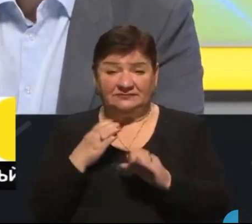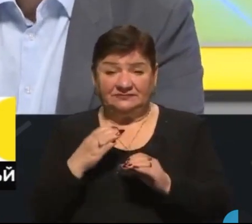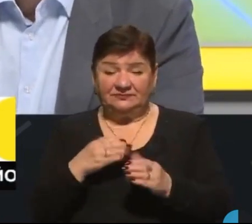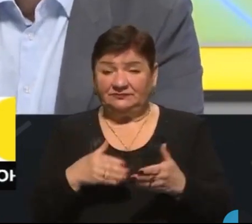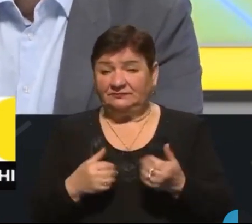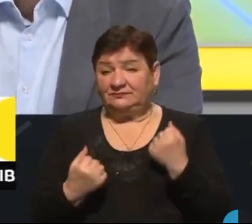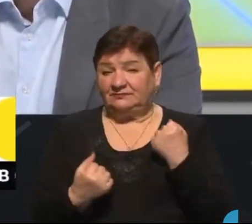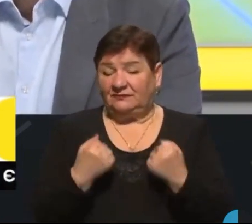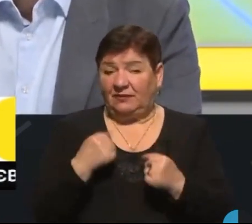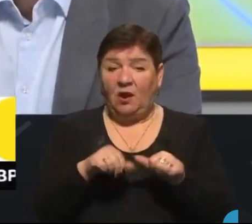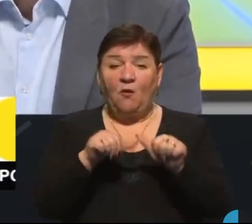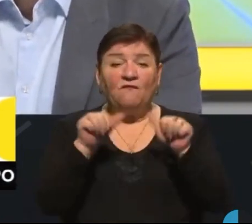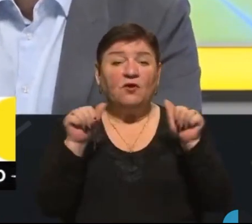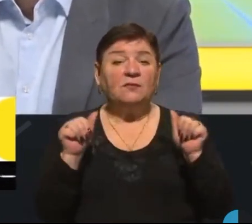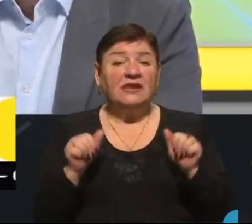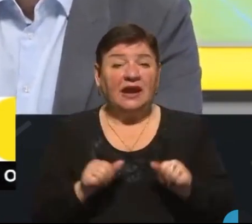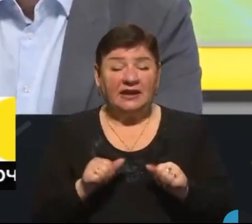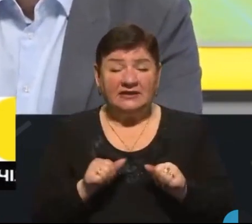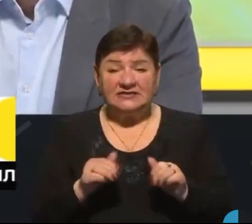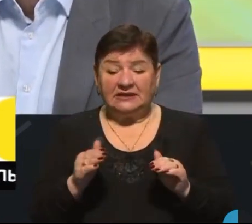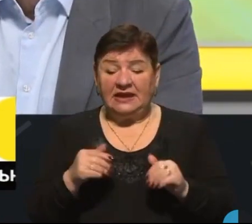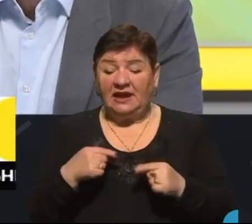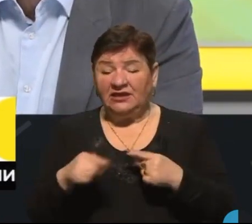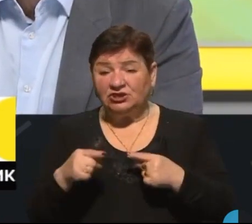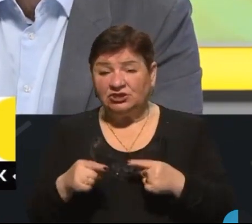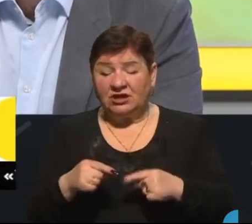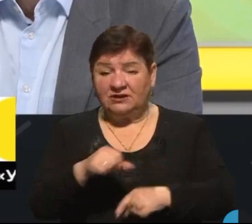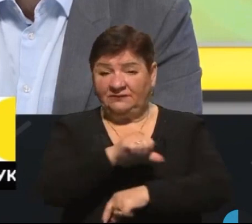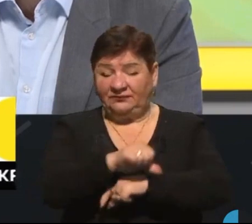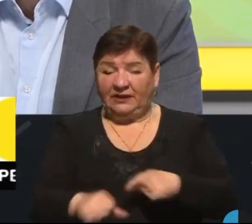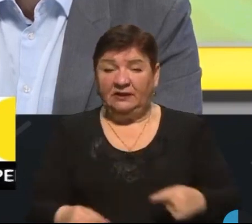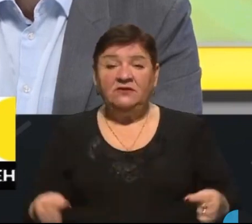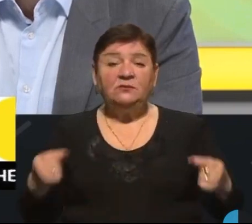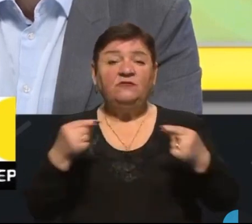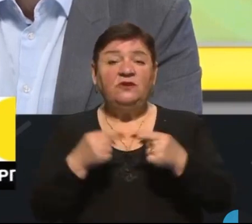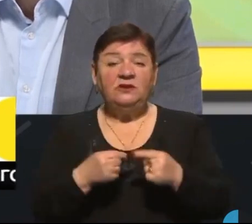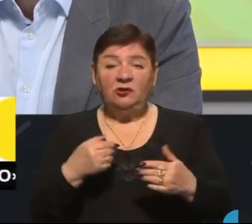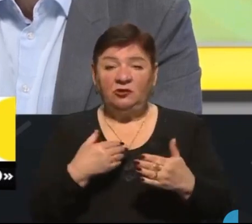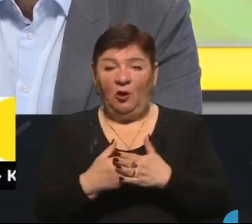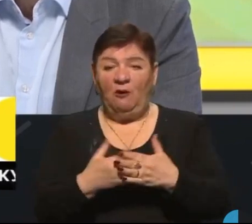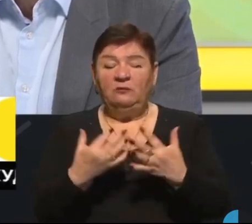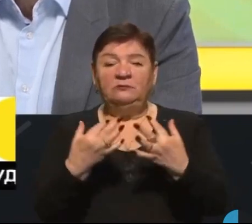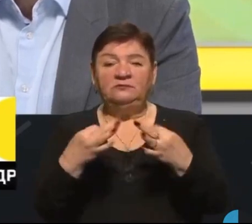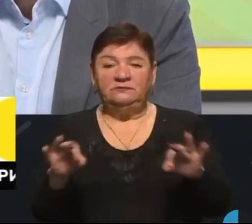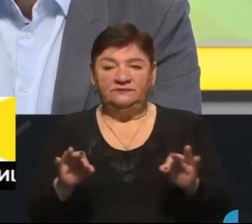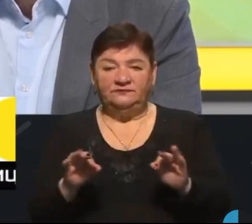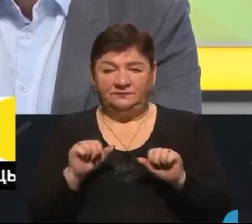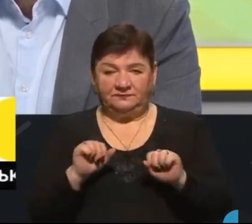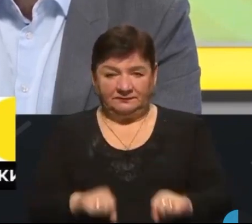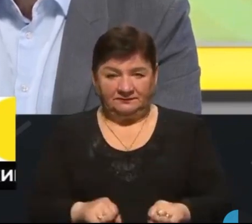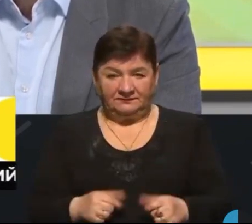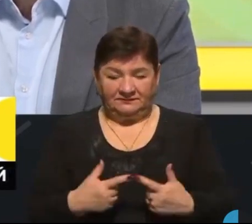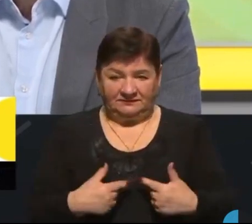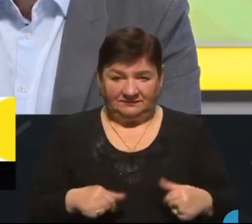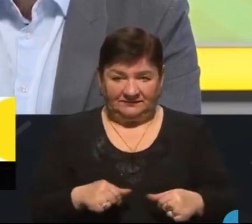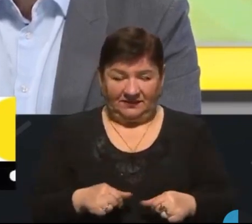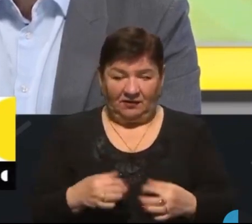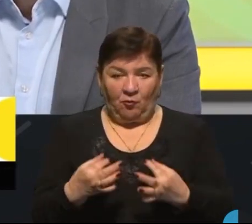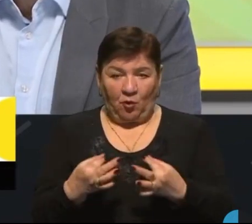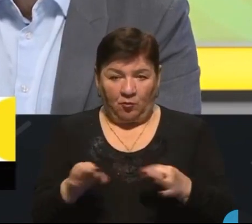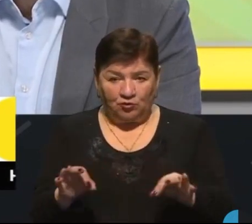засобів оформляється на інших ділянках кордону відповідно до пропусної спроможності кожного з пунктів пропуску.